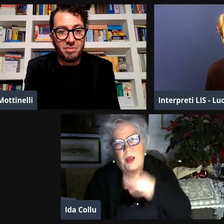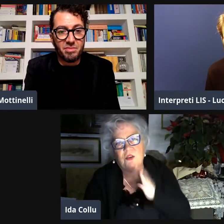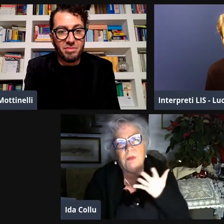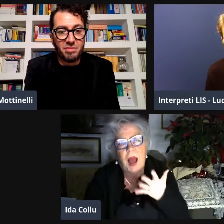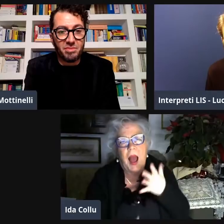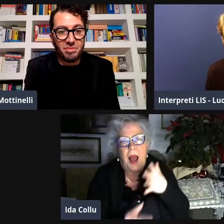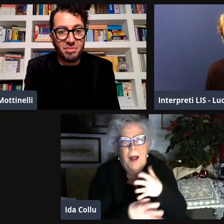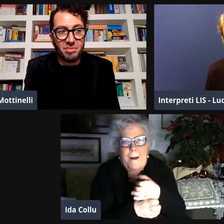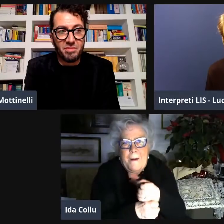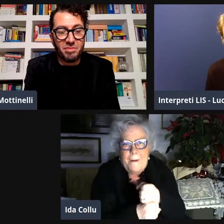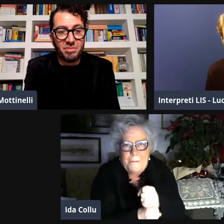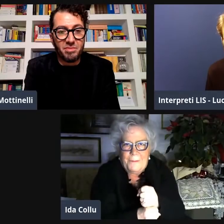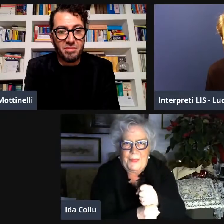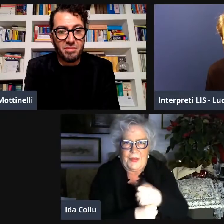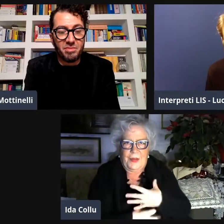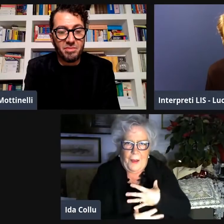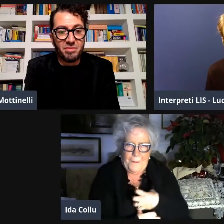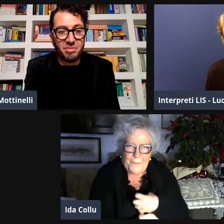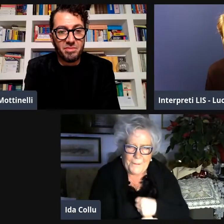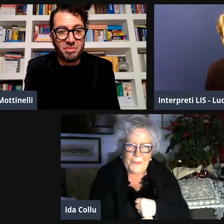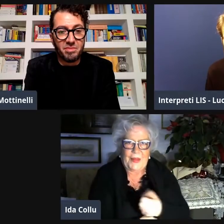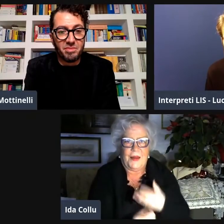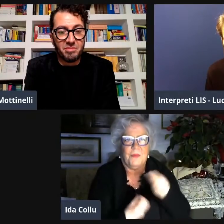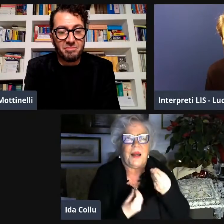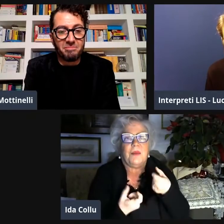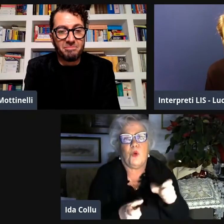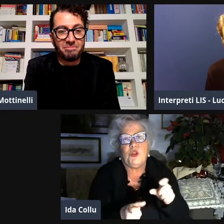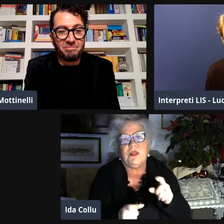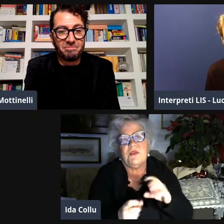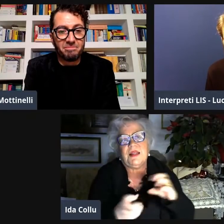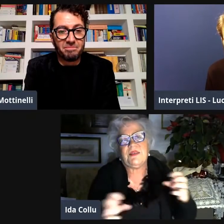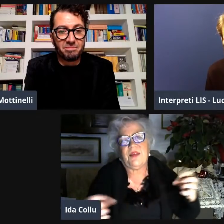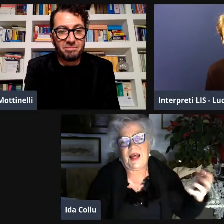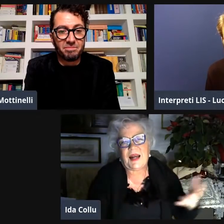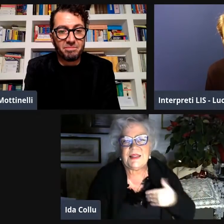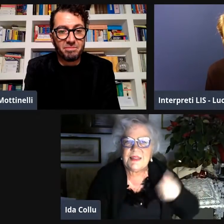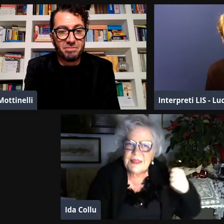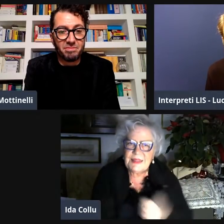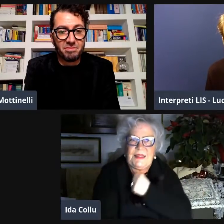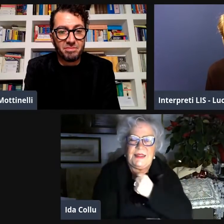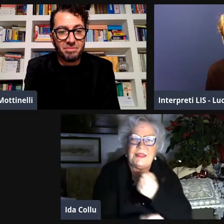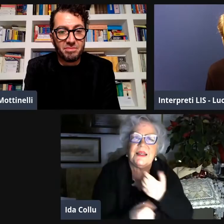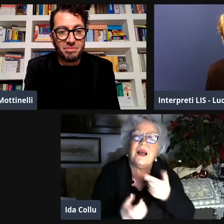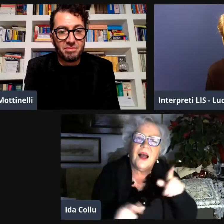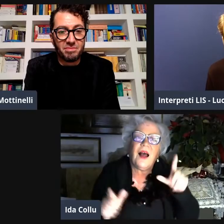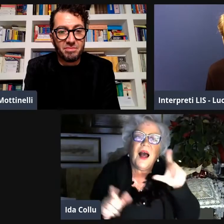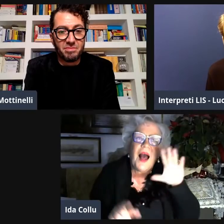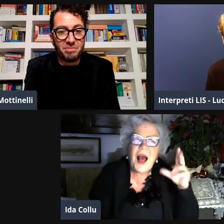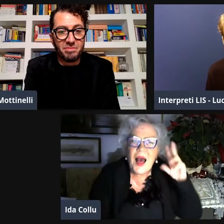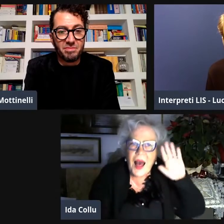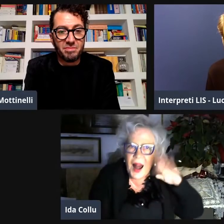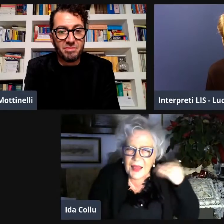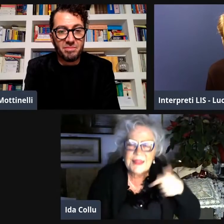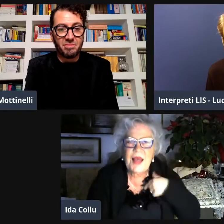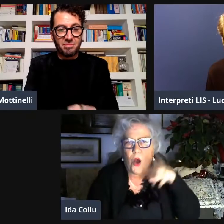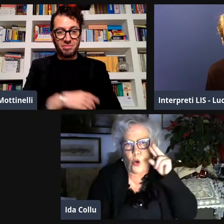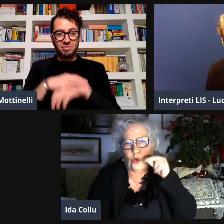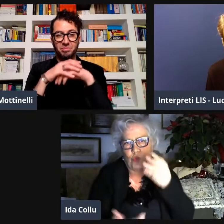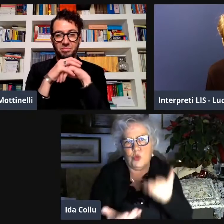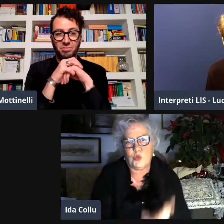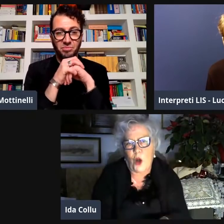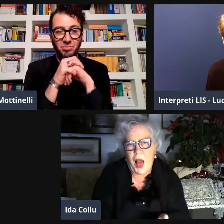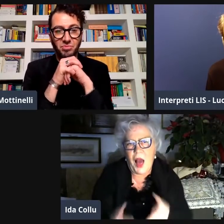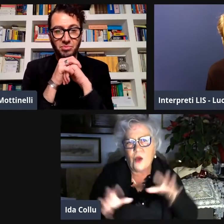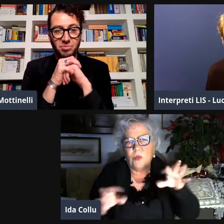sono intelligenti hanno delle capacità e si reprimono per svariati motivi e questo è un peccato